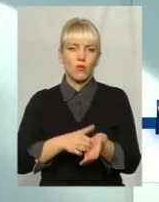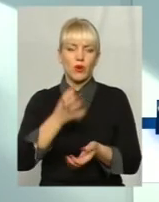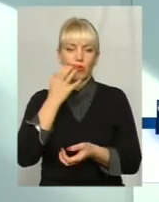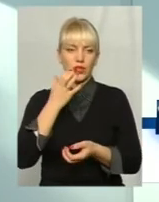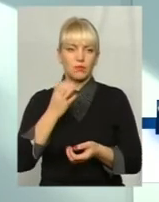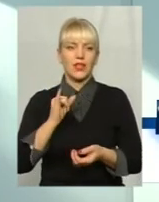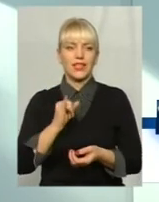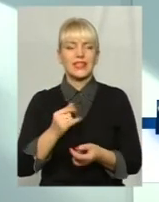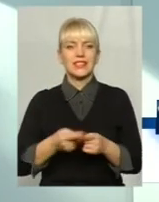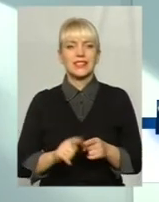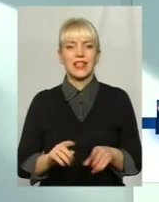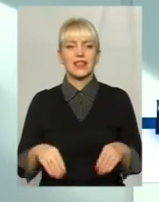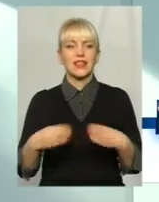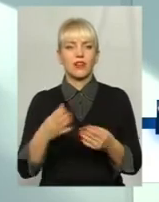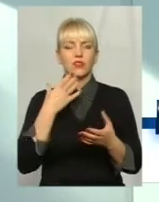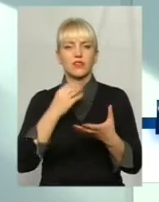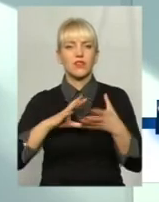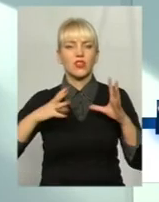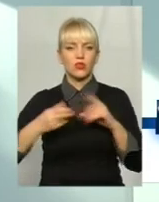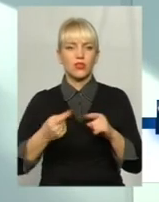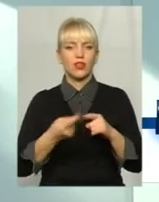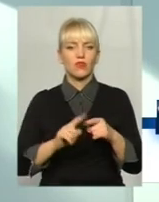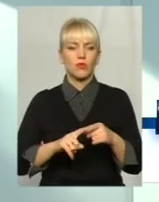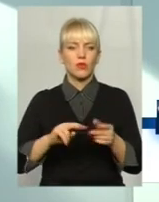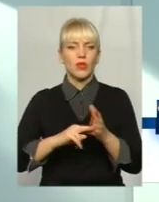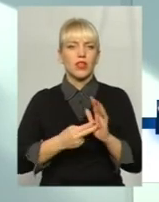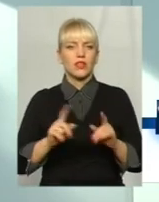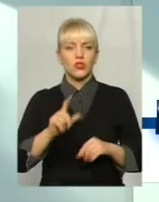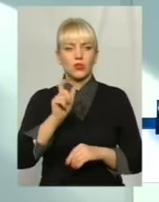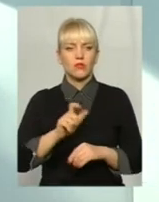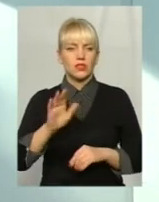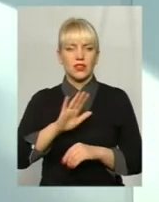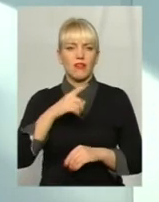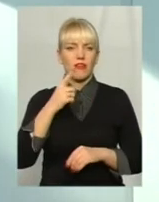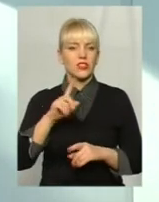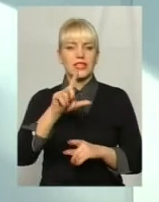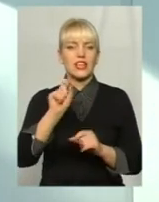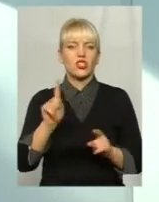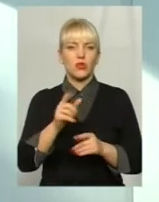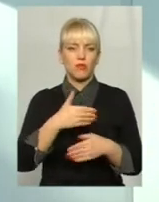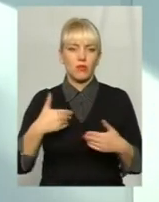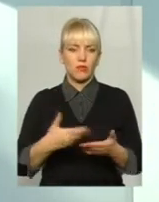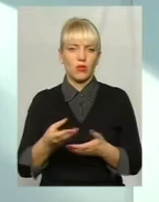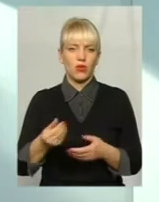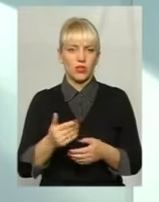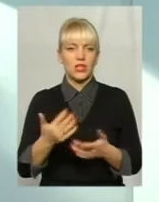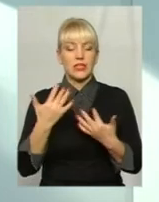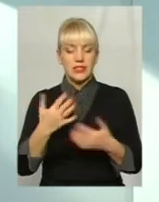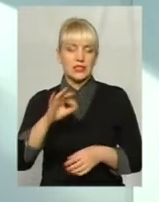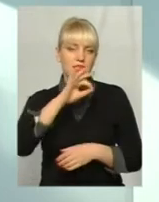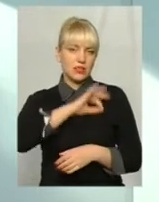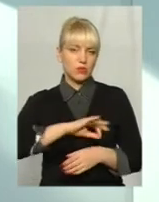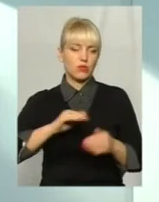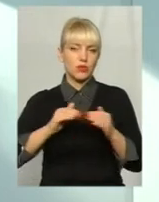І це дало свій результат в тому плані, що вже мешканці не кажуть, за що ми платимо, що скільки спожив в